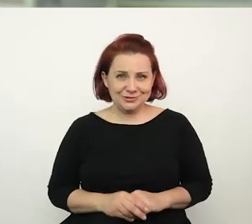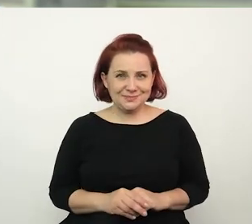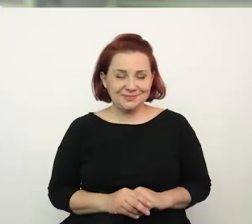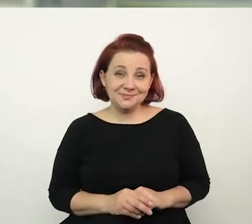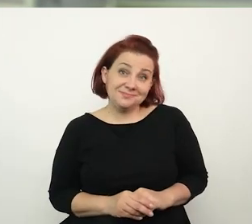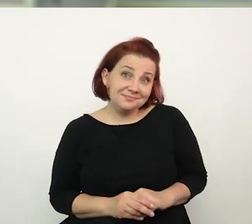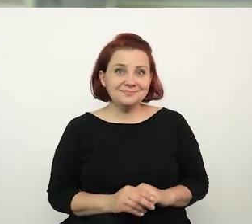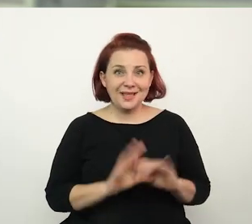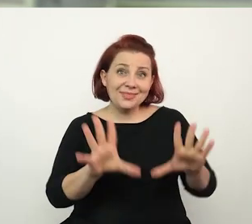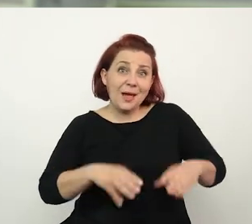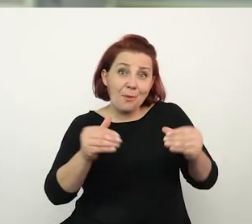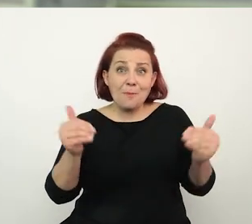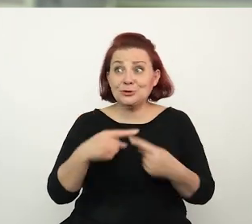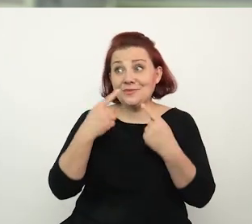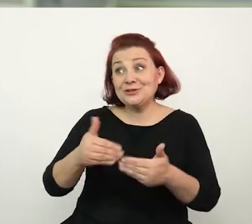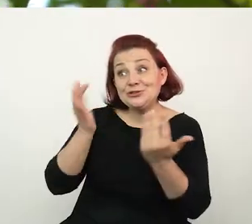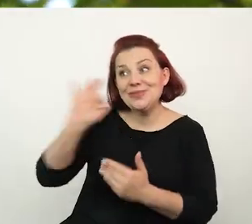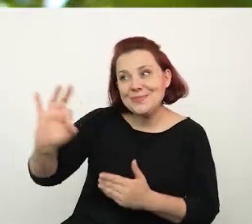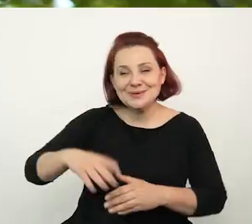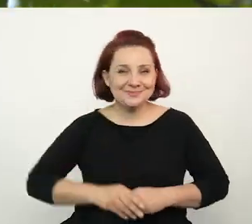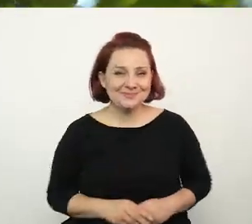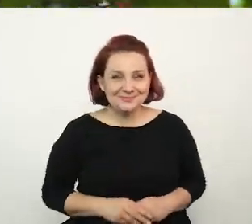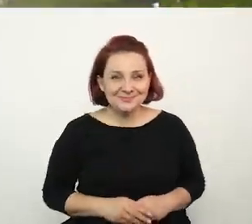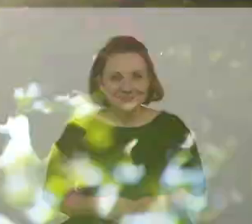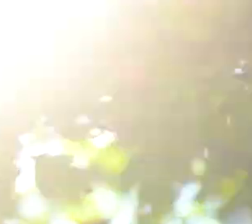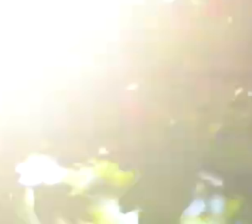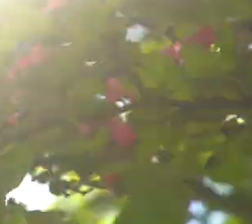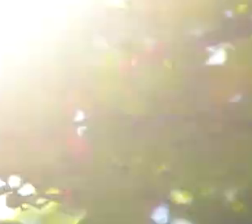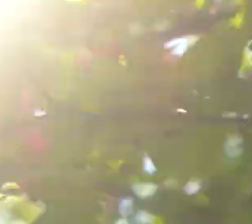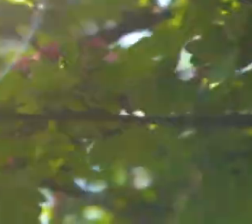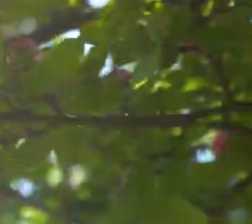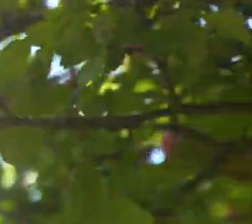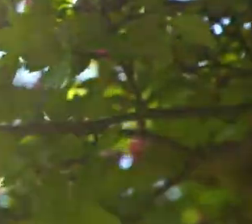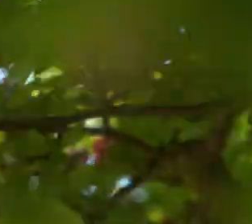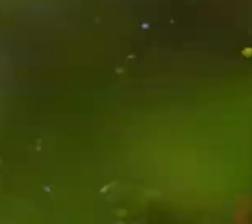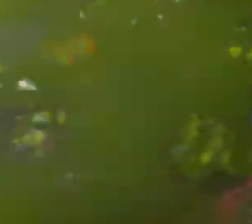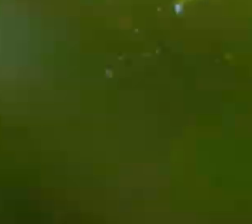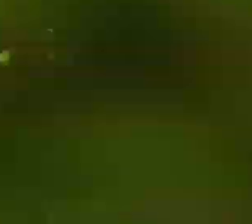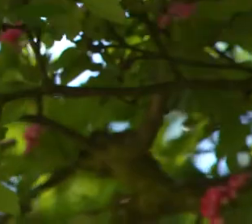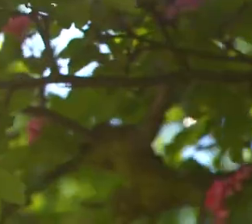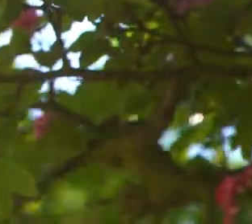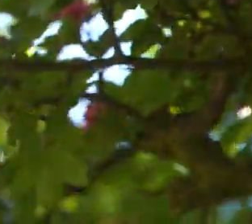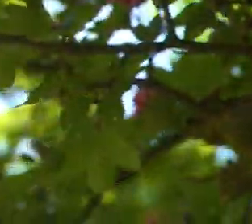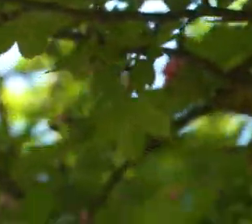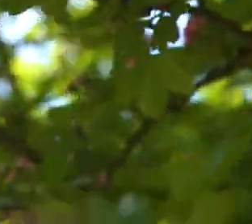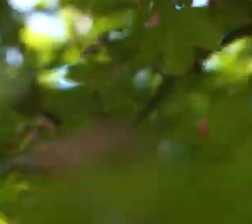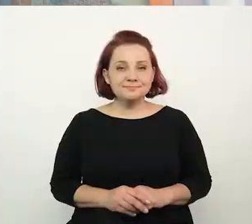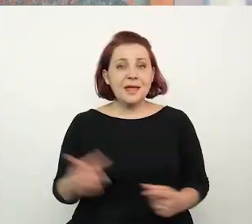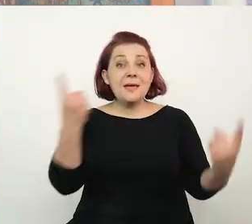Na początek może powiedzieć dzień dobry. Dorota Halberta, instruktor w Dworku Białoprądnickim.